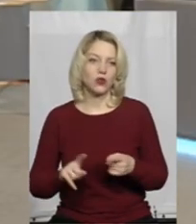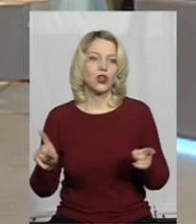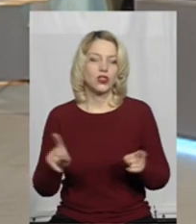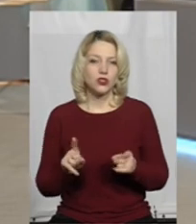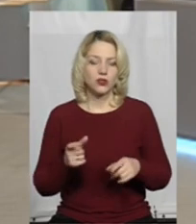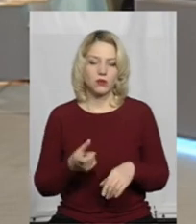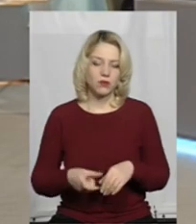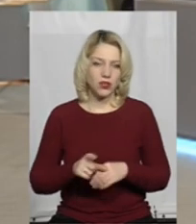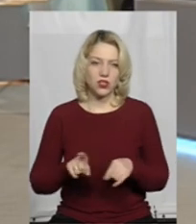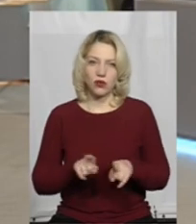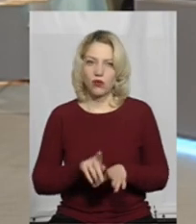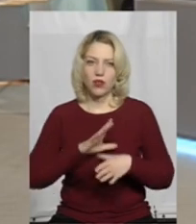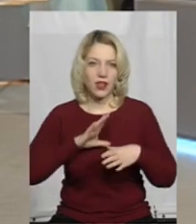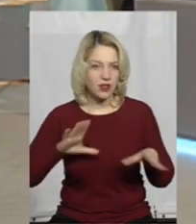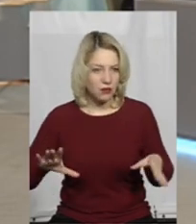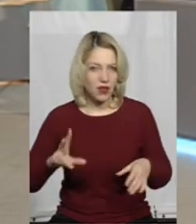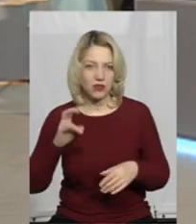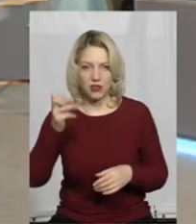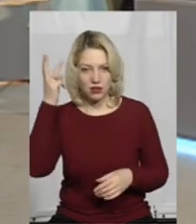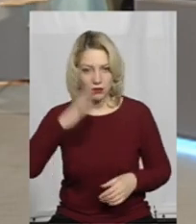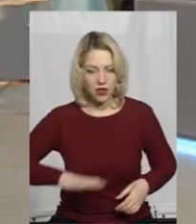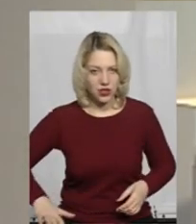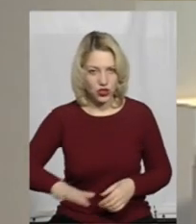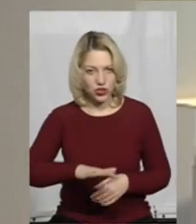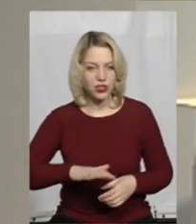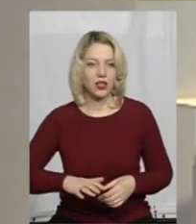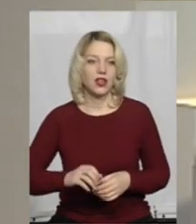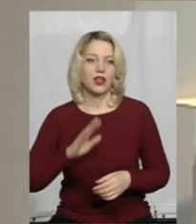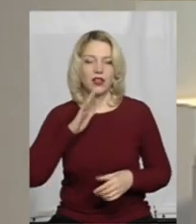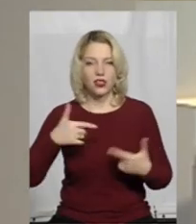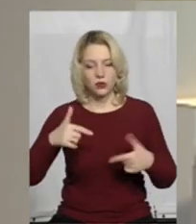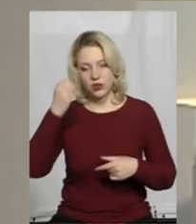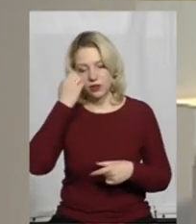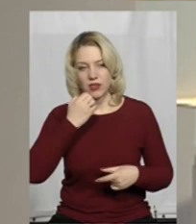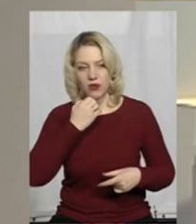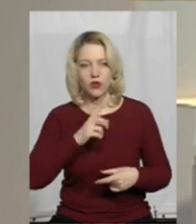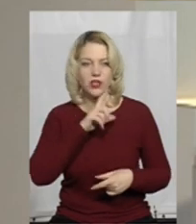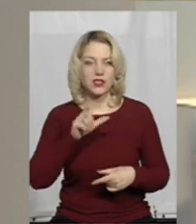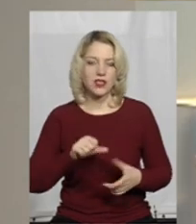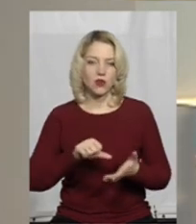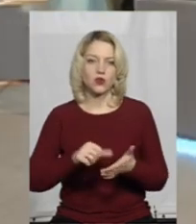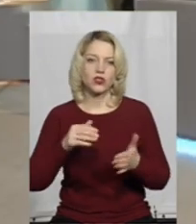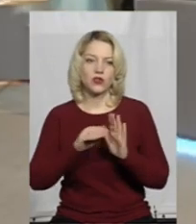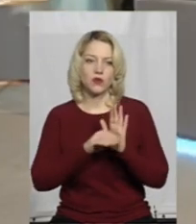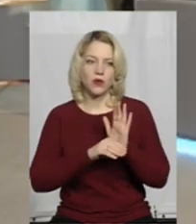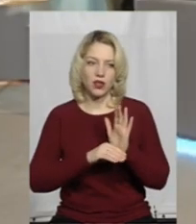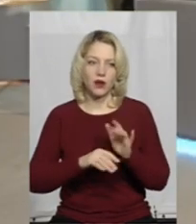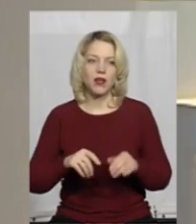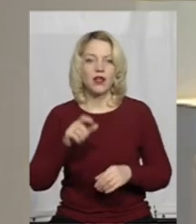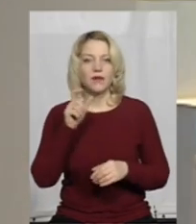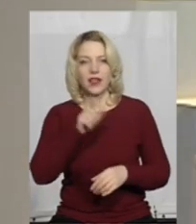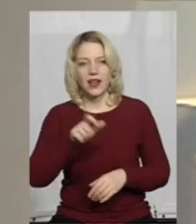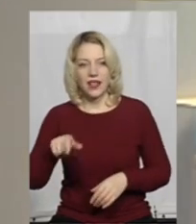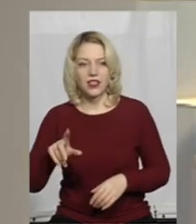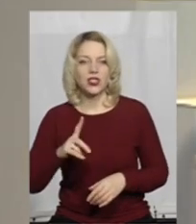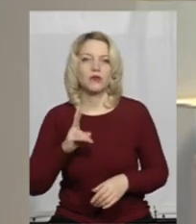більше не траплялося на Хмельниччині. Нашим гостям дякую за участь у програмі. Глядачам